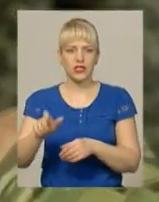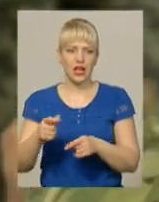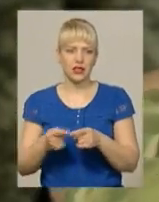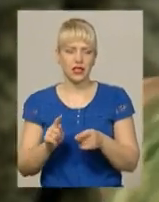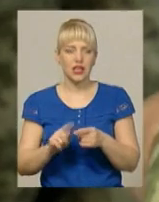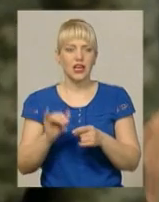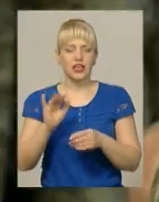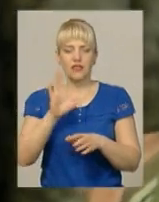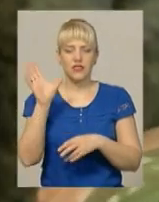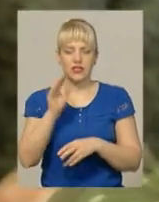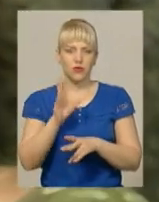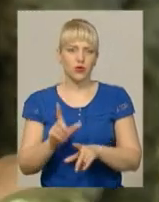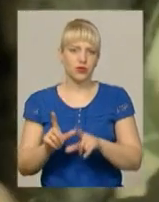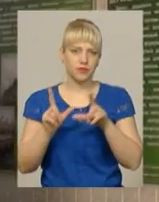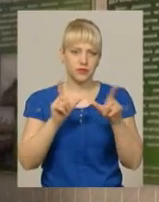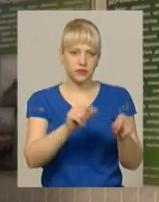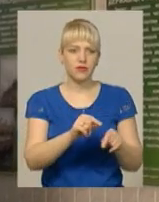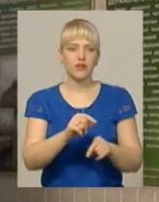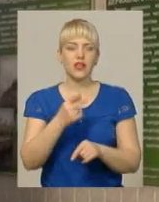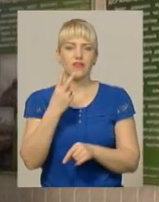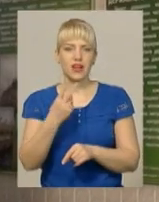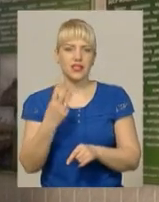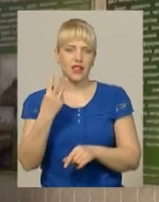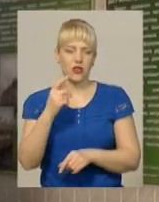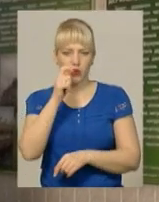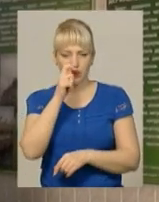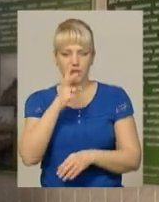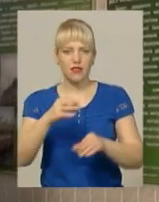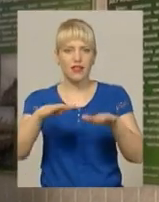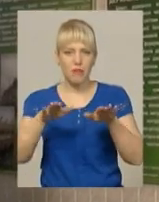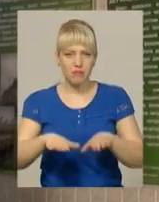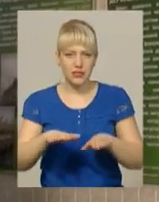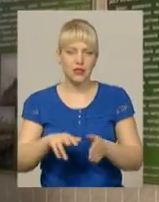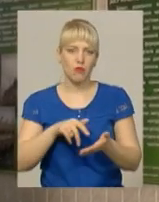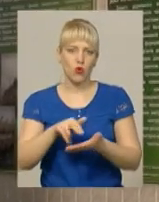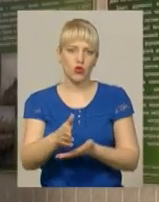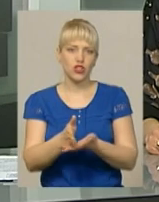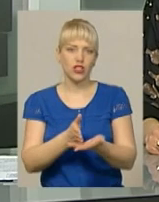квітня вирушать до місць проходження служби. Світлана Поробок, Іван Мовчан, Новини, Поділля, Центр.